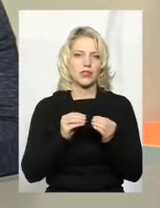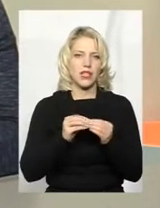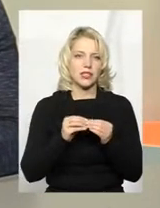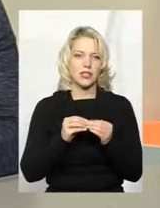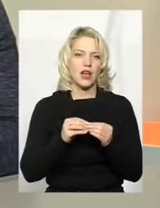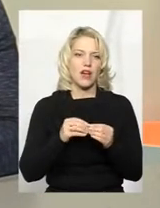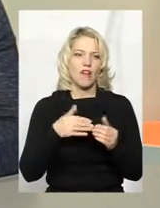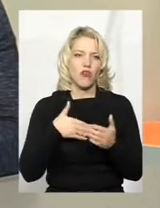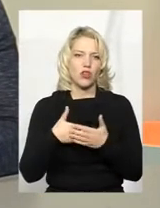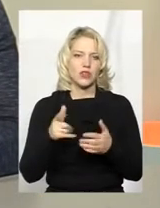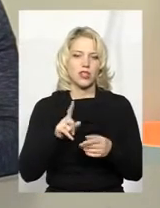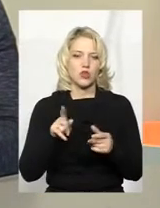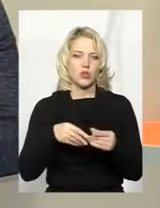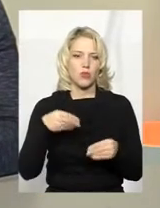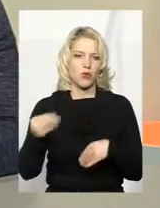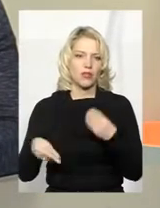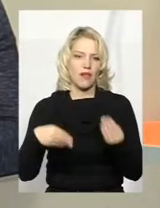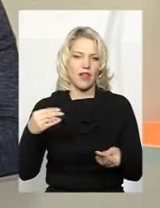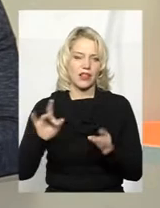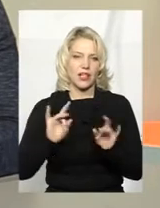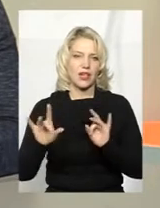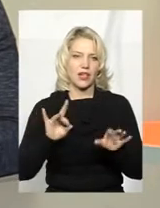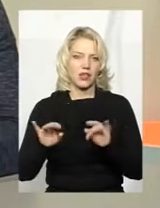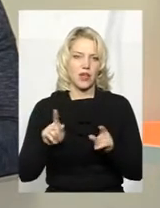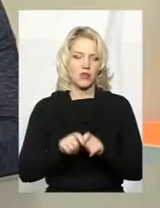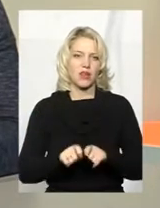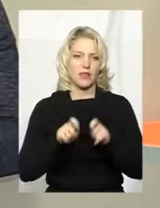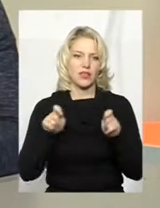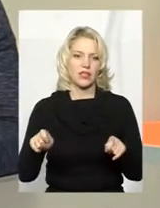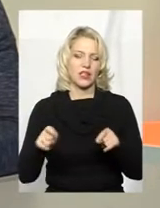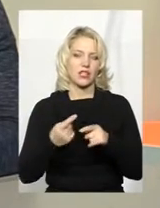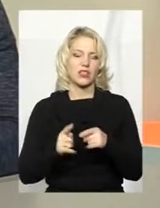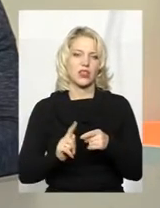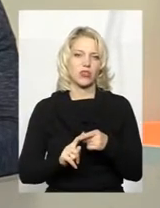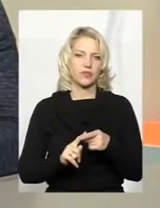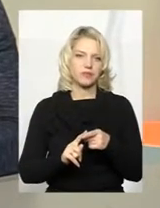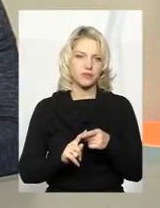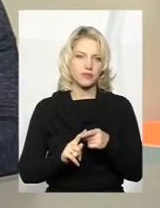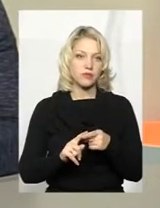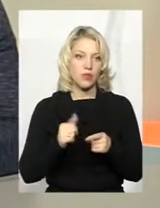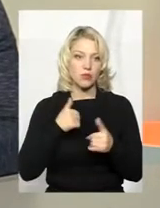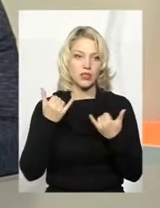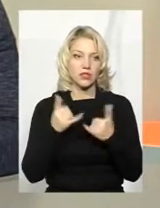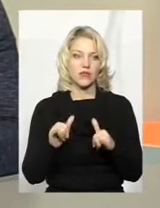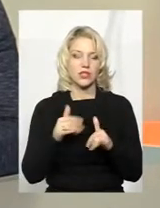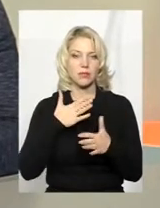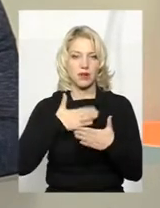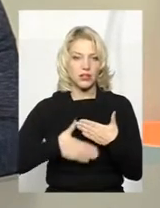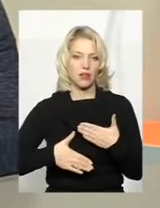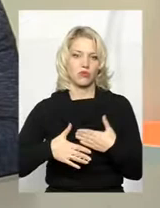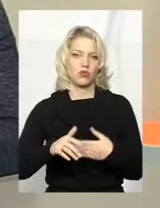рекламу на відкритті цього ярмарку і напередодні. Ми дуже здивувалися приємно